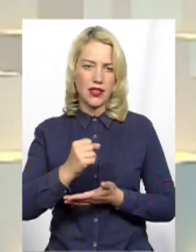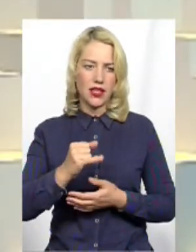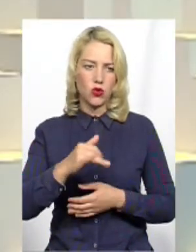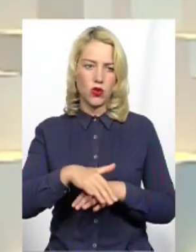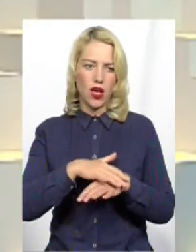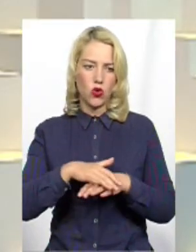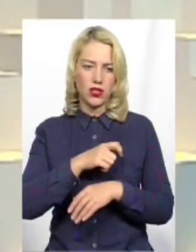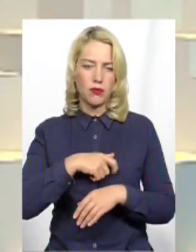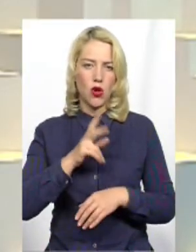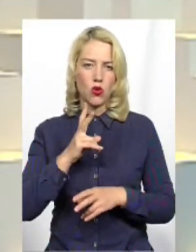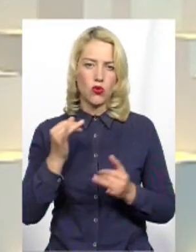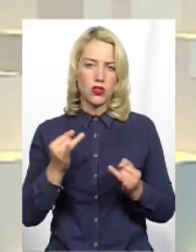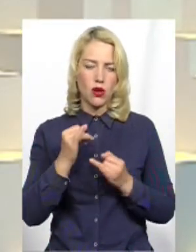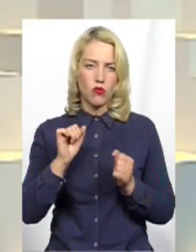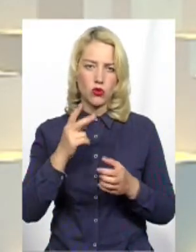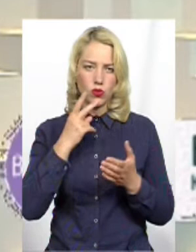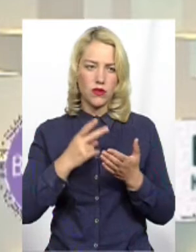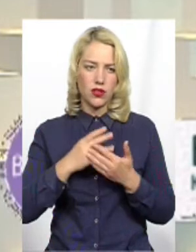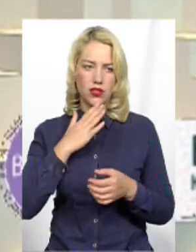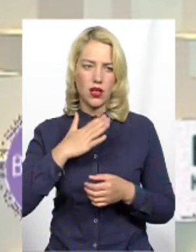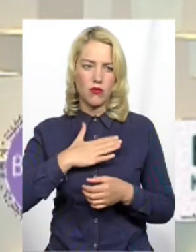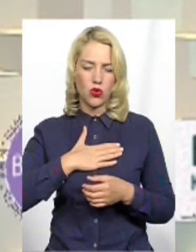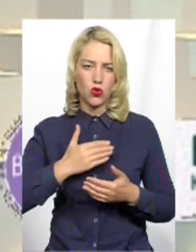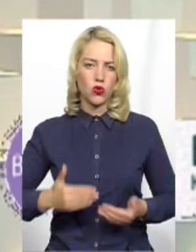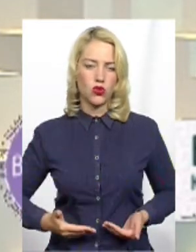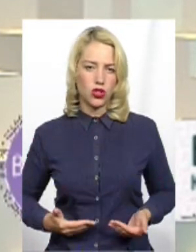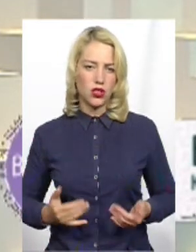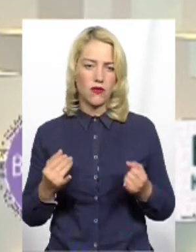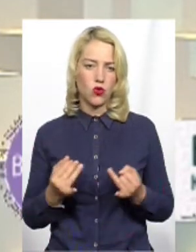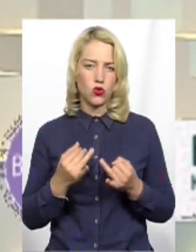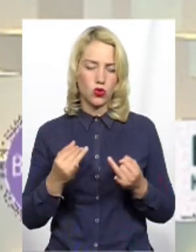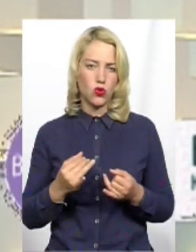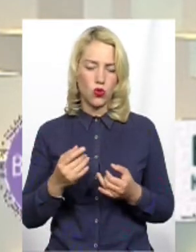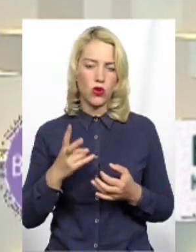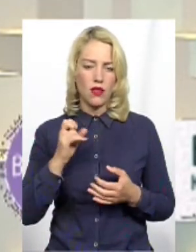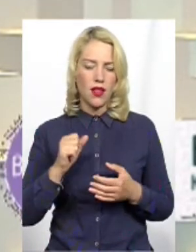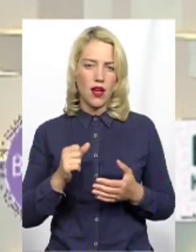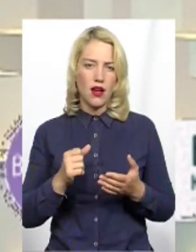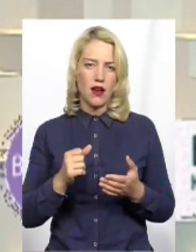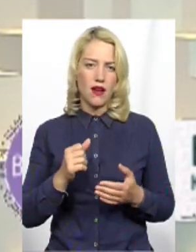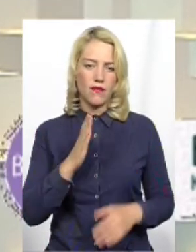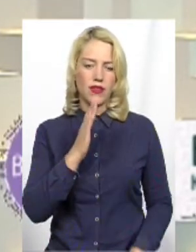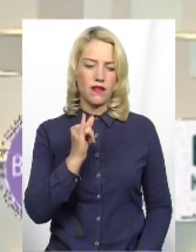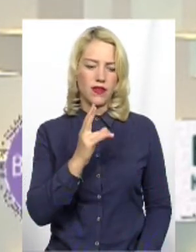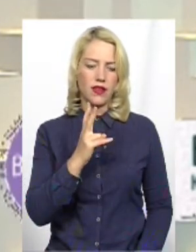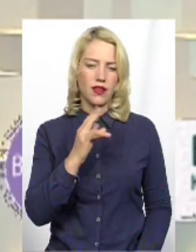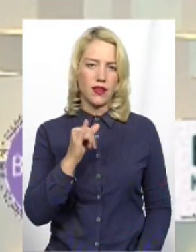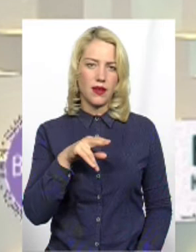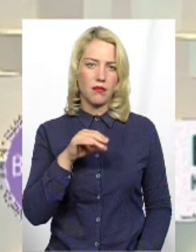Кому цікаво, можете подивитися мою життєву історію на сторінки Вікіпедії